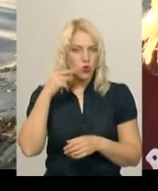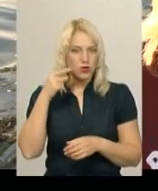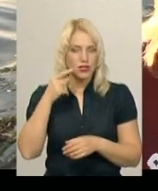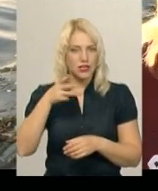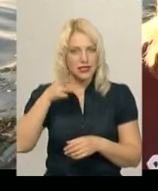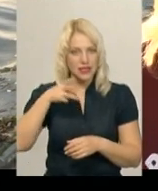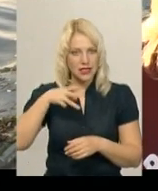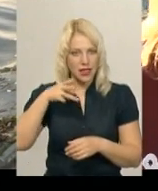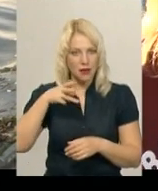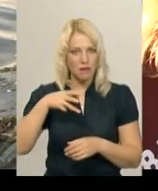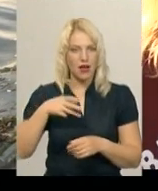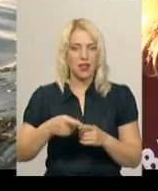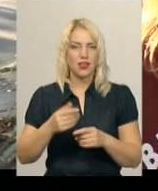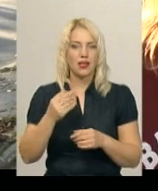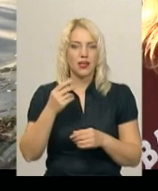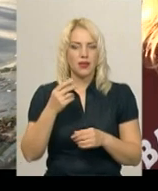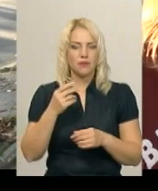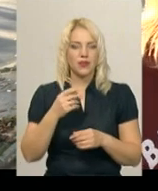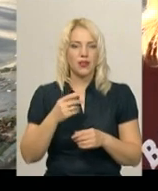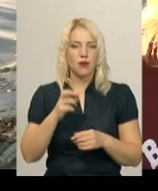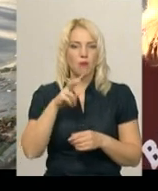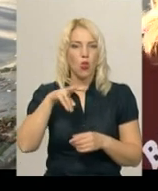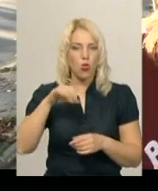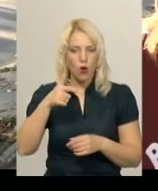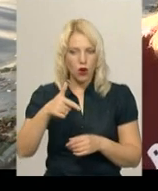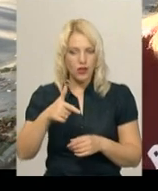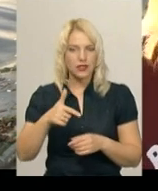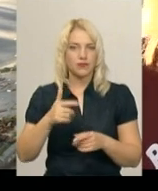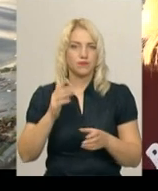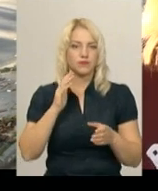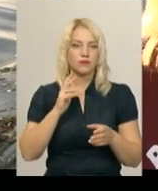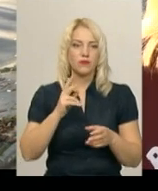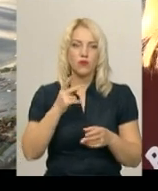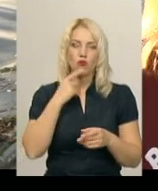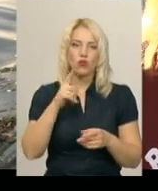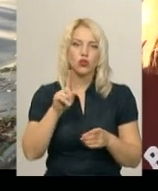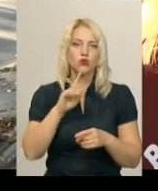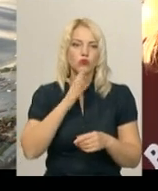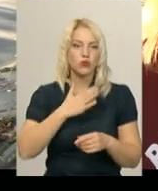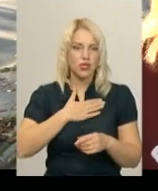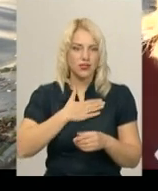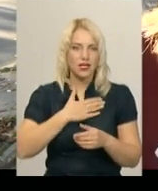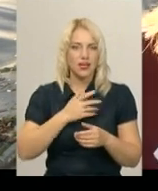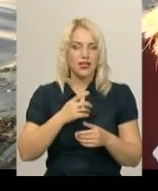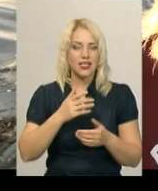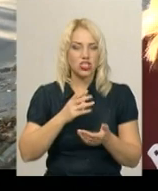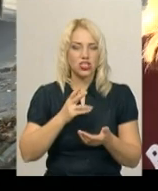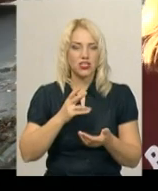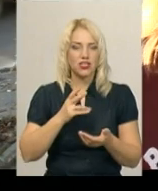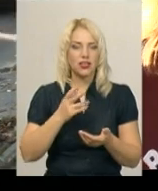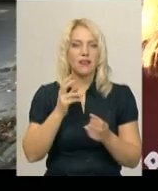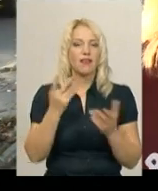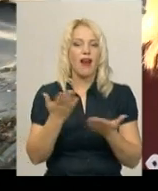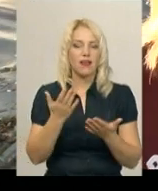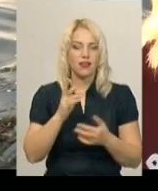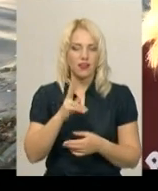хвилинами на їхньому відео були такі коментарі про чистоту наших залізниць. Тому ми